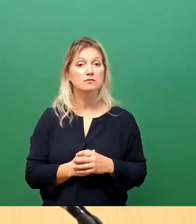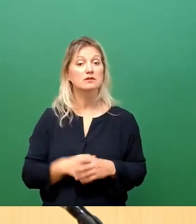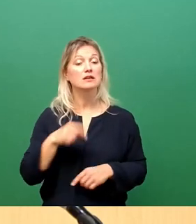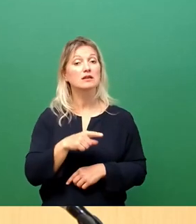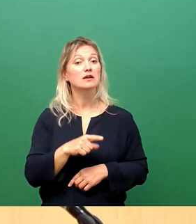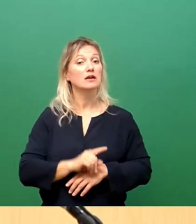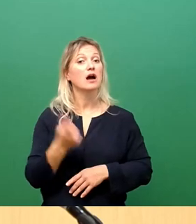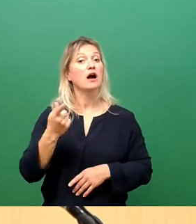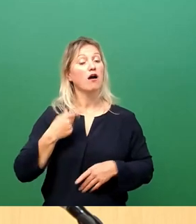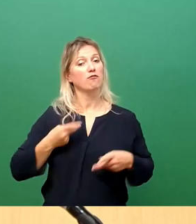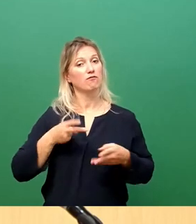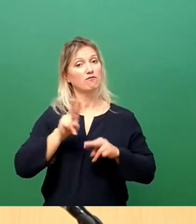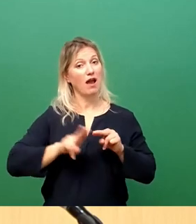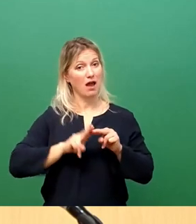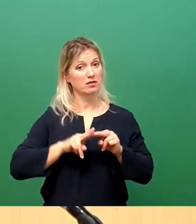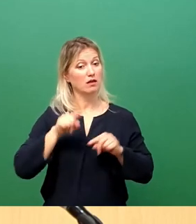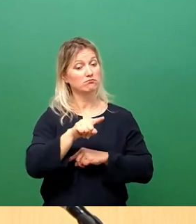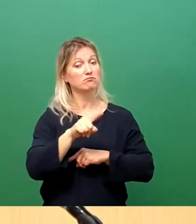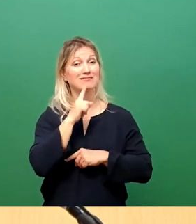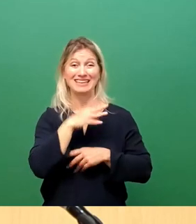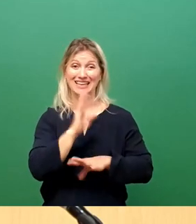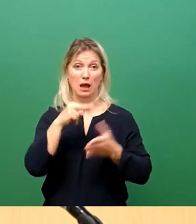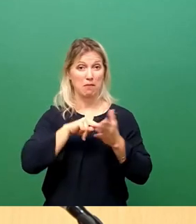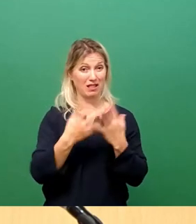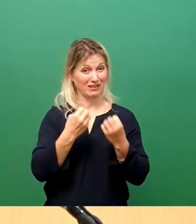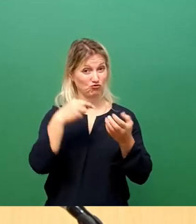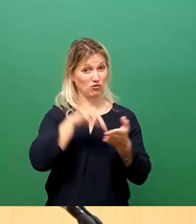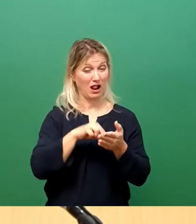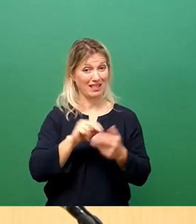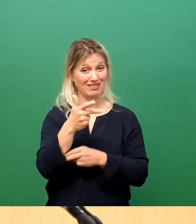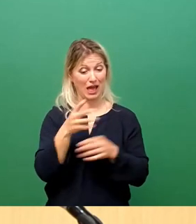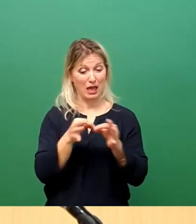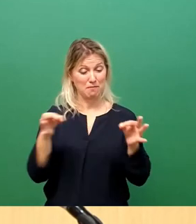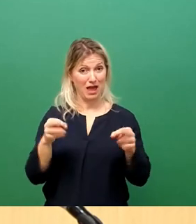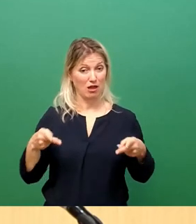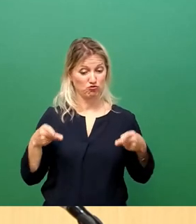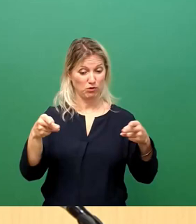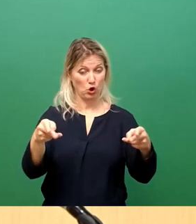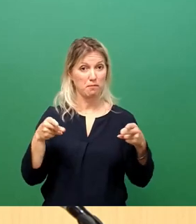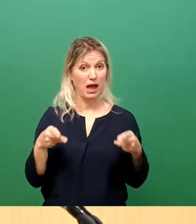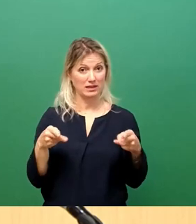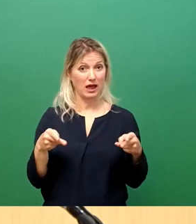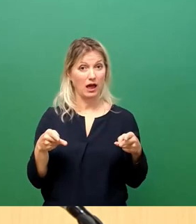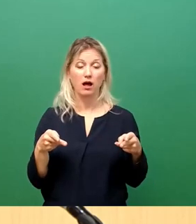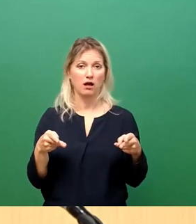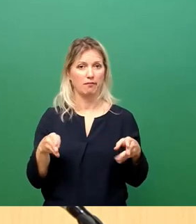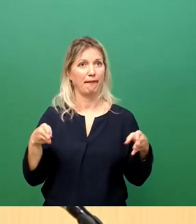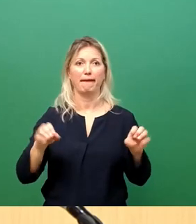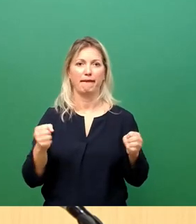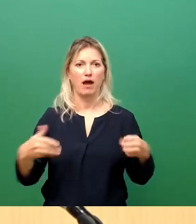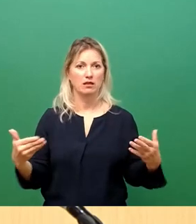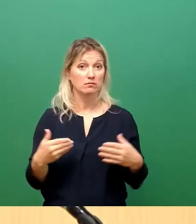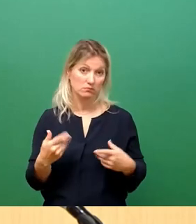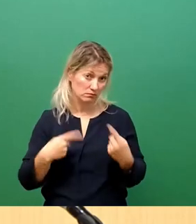Variante, also in Sanierung im Bestand, kann man nicht die drei Meter Spurbreite machen für die Bahn. Das geht nicht. Gegenbeispiel